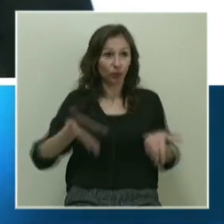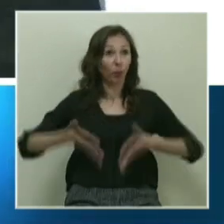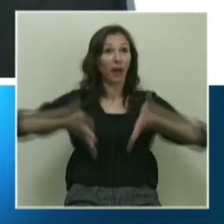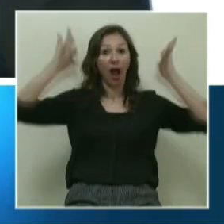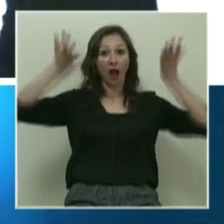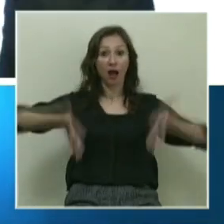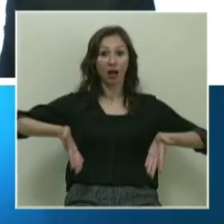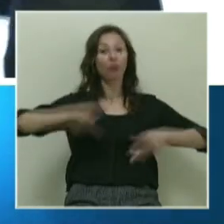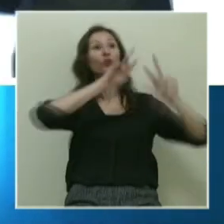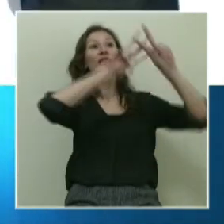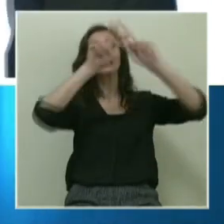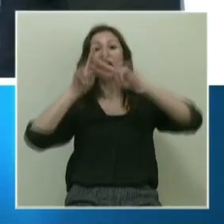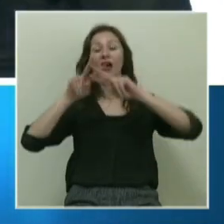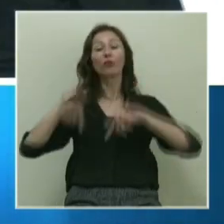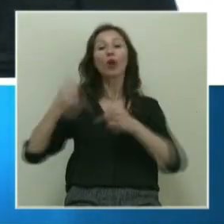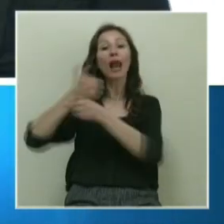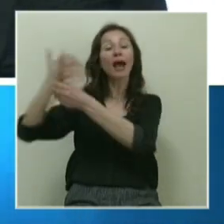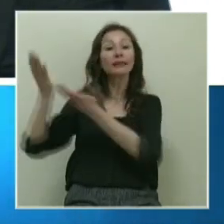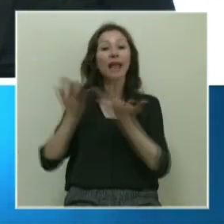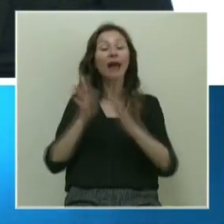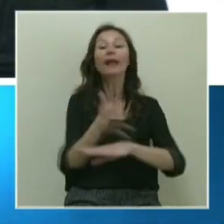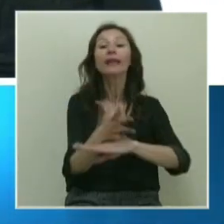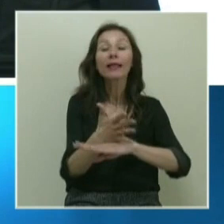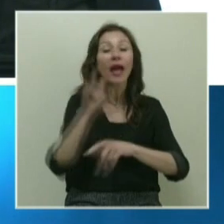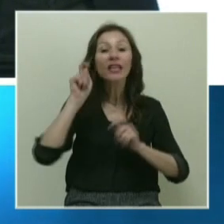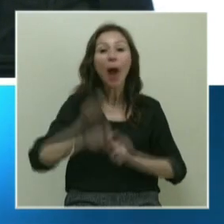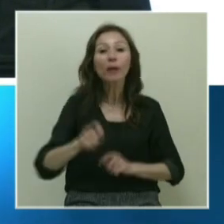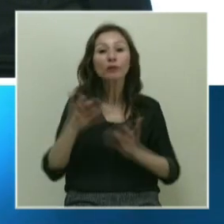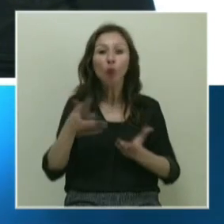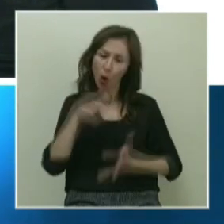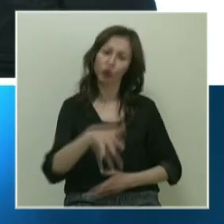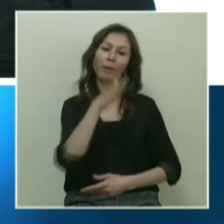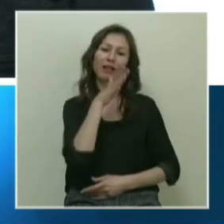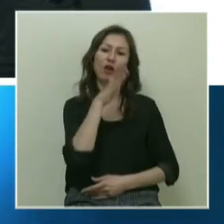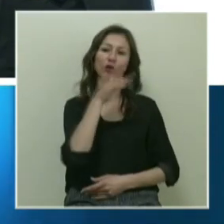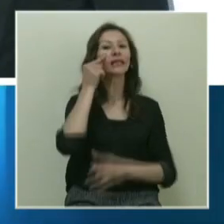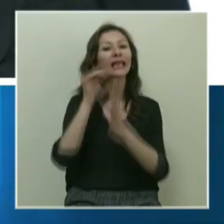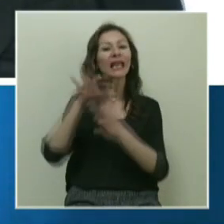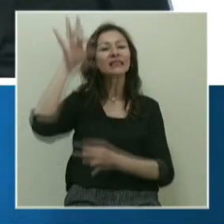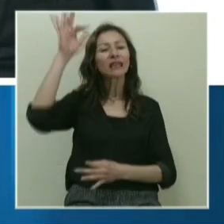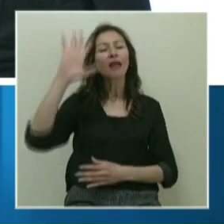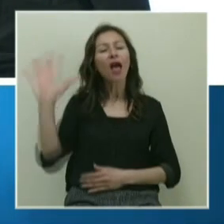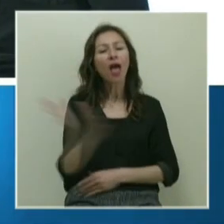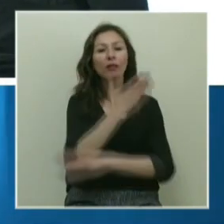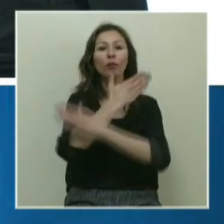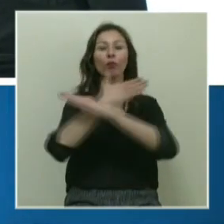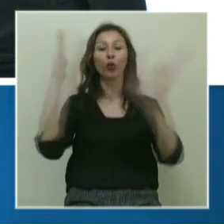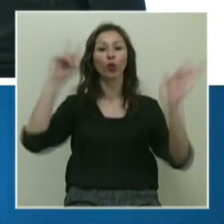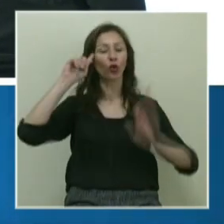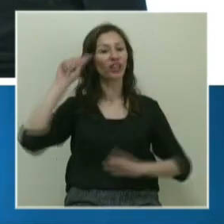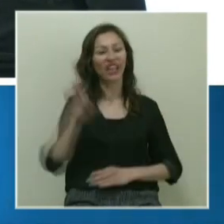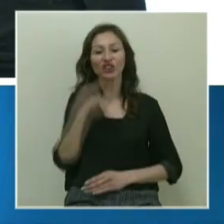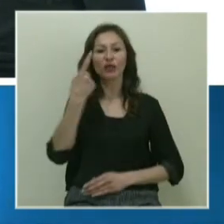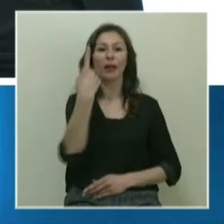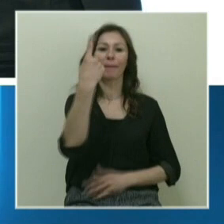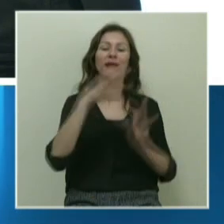bina, bu yıldızlar, bu galaksiler neden yapılmış onu biliyoruz. İnsanlığın en büyük keşiflerinden